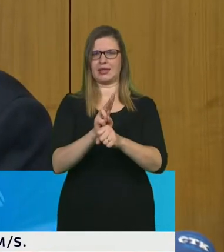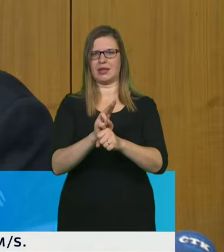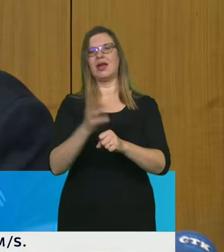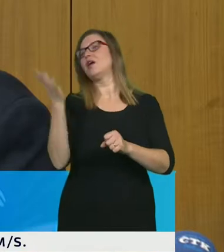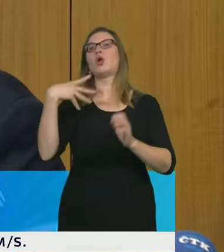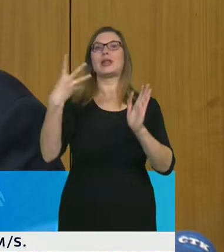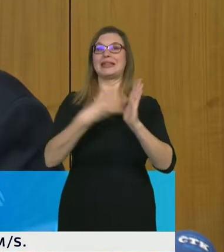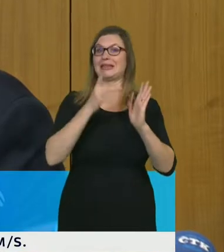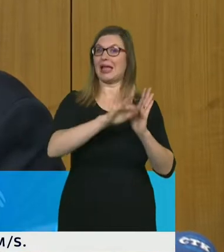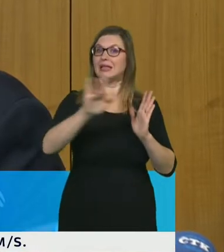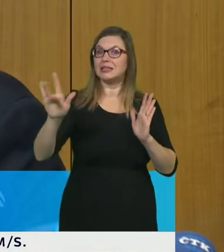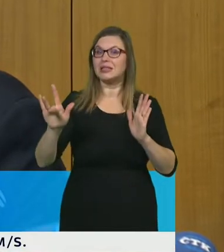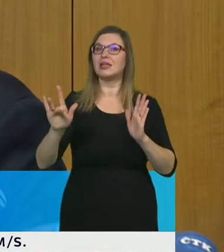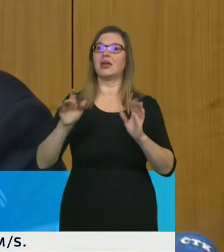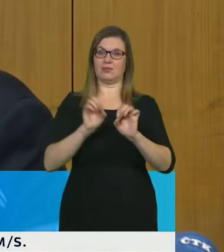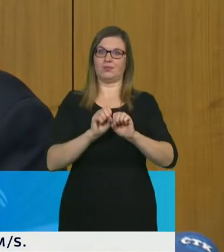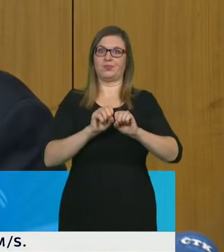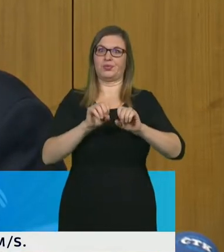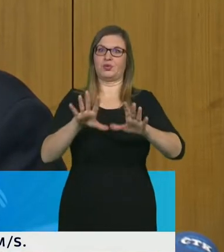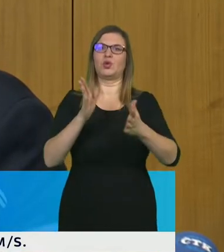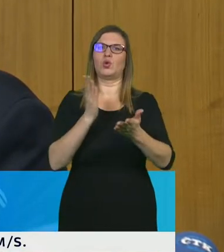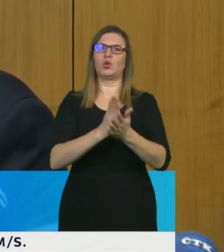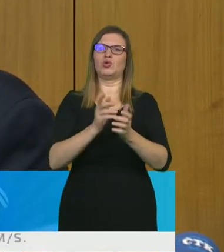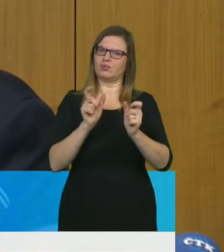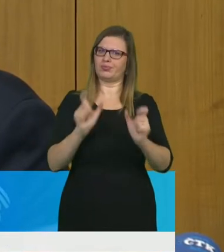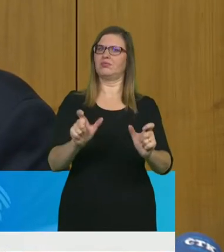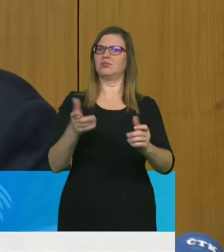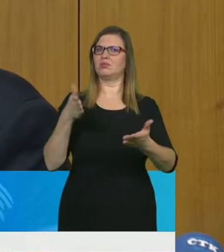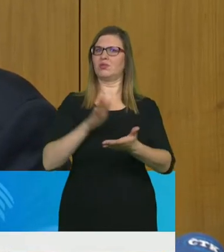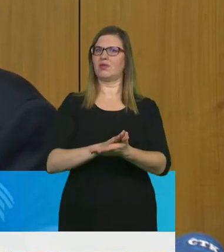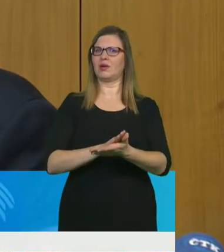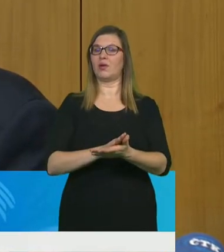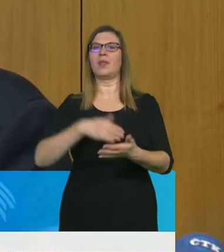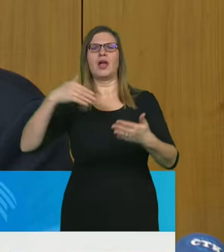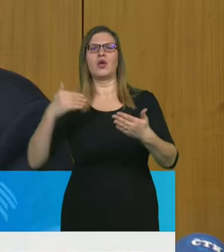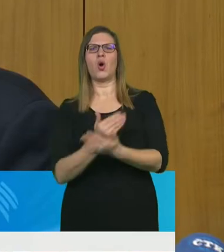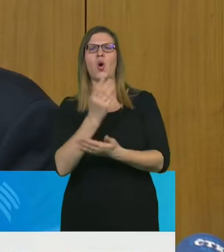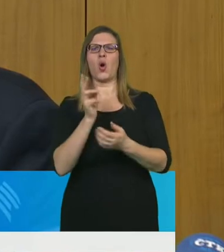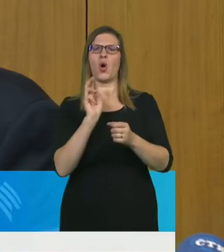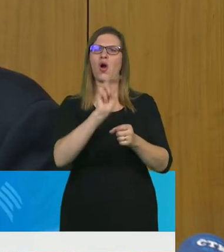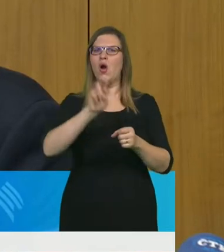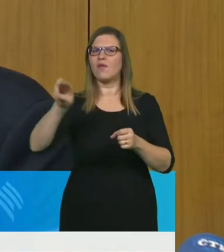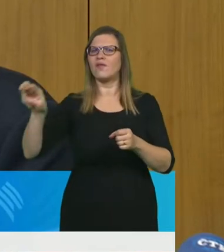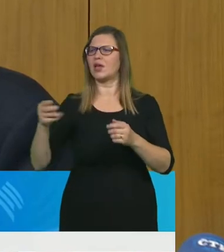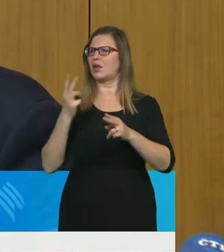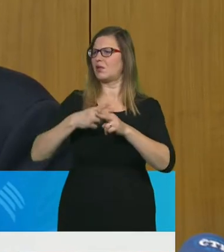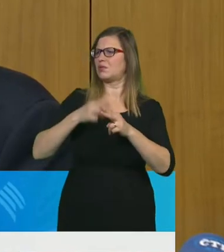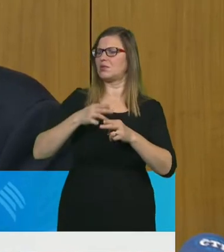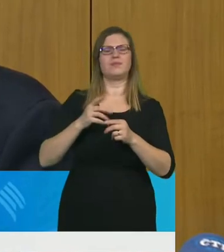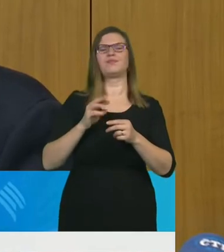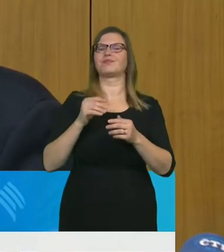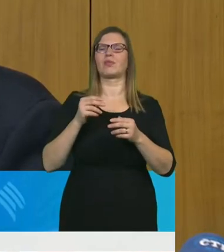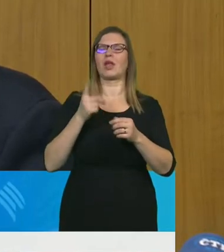abychom s pomocí testování nově příchozích klientů, s pomocí pravidelného testování